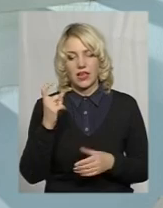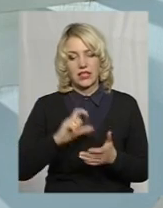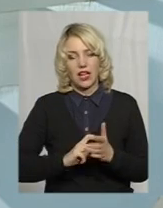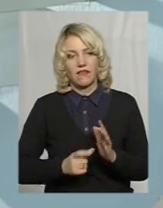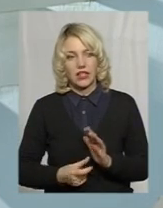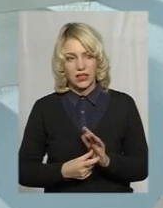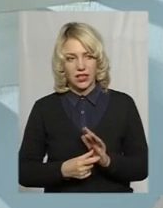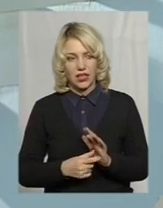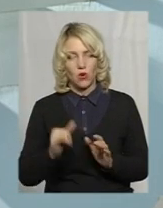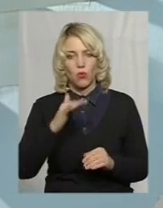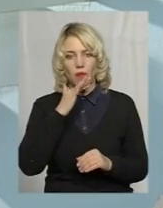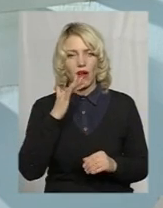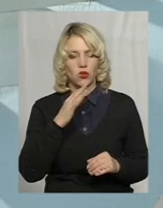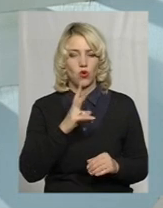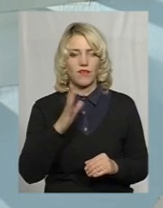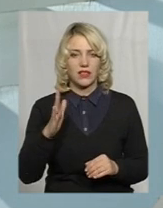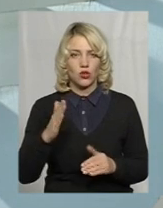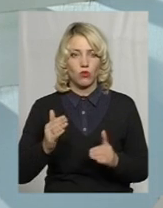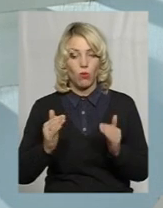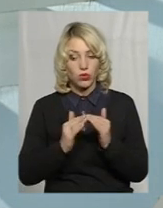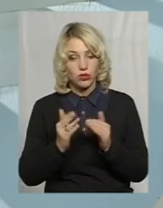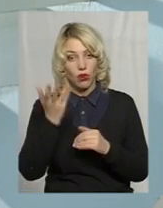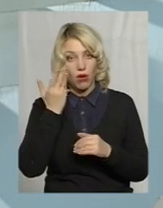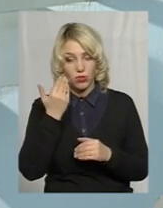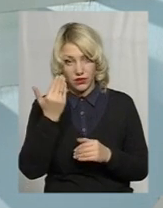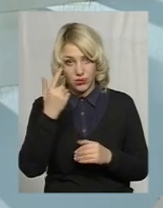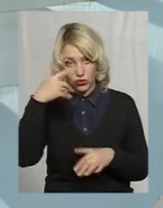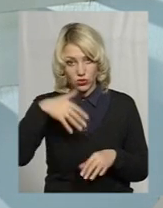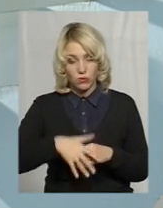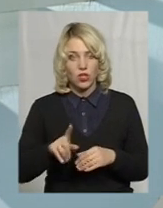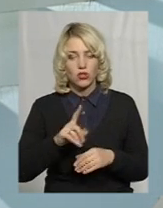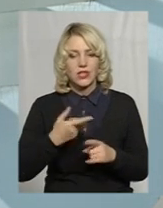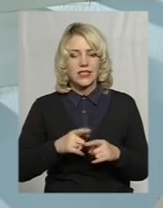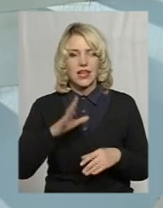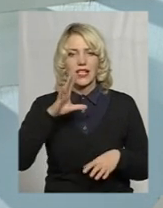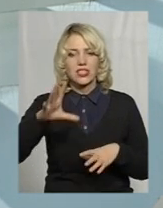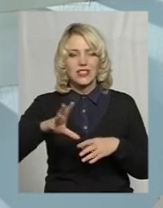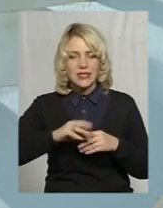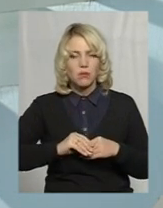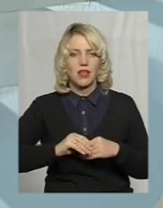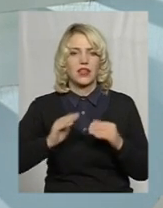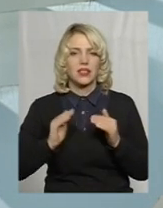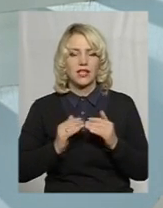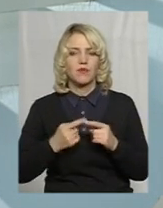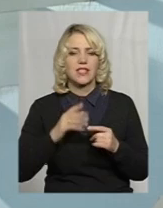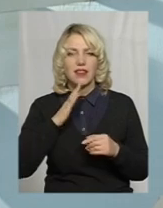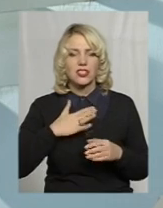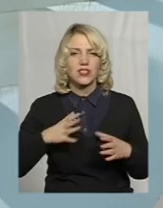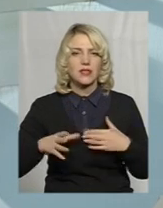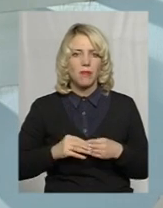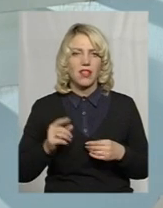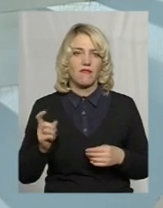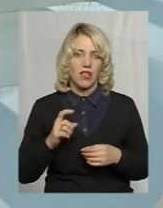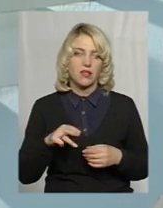багатоквартирному будинку. Коли зрозуміємо, що це наш спільний дім і це наша спільна власність,